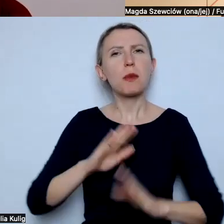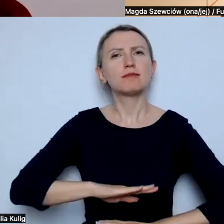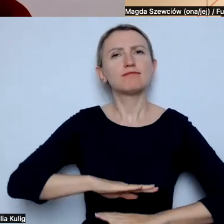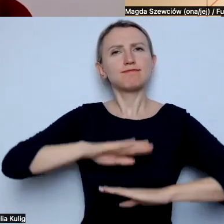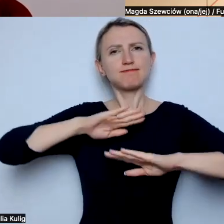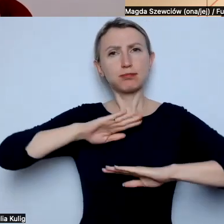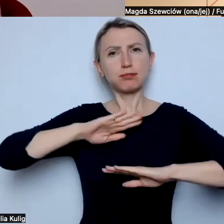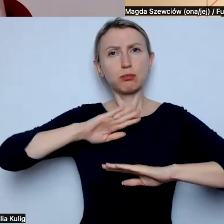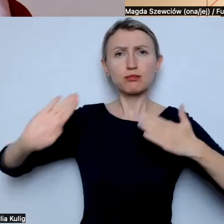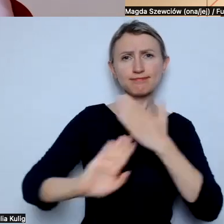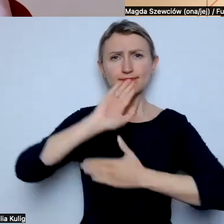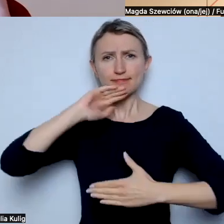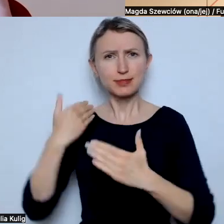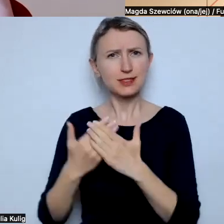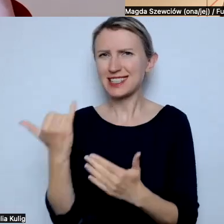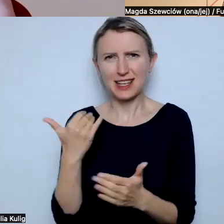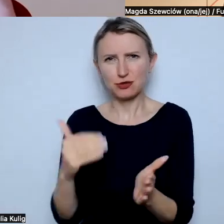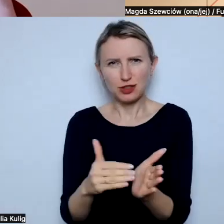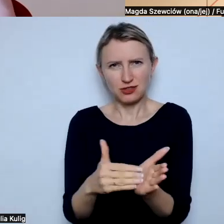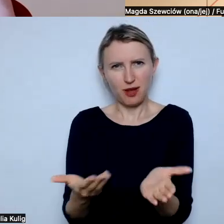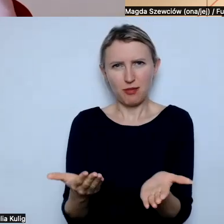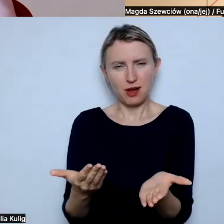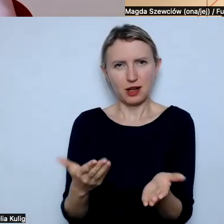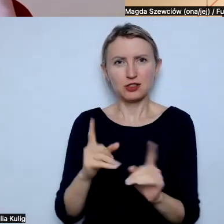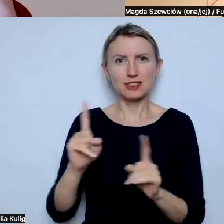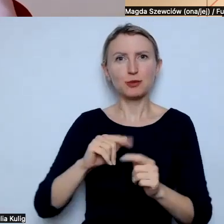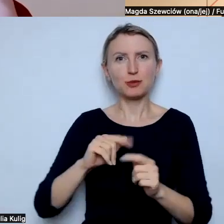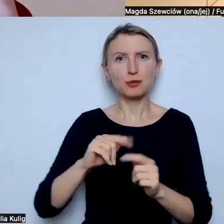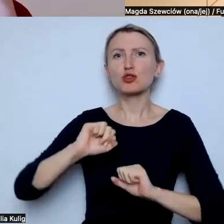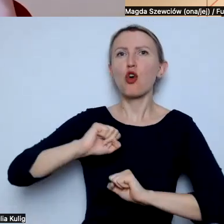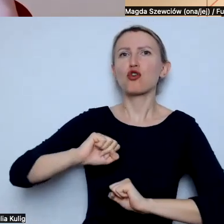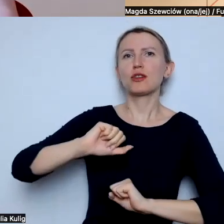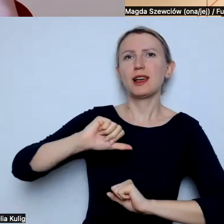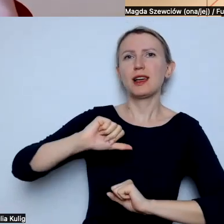wszędzie jest konieczny i czasami jest ochroną siebie, jeśli go nie zrobię.